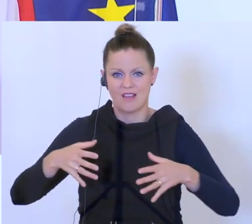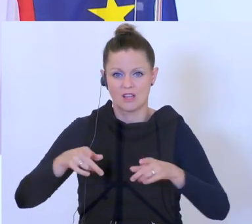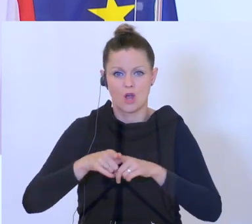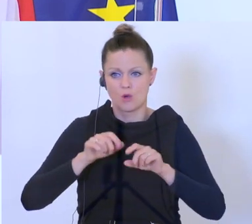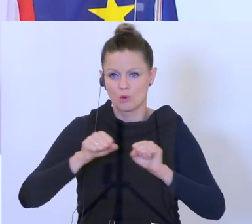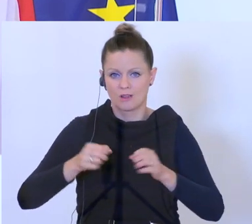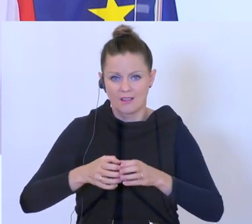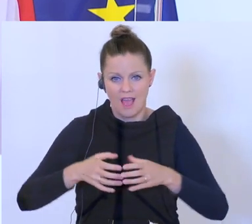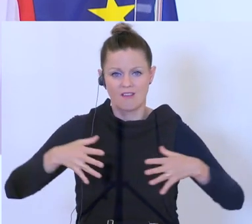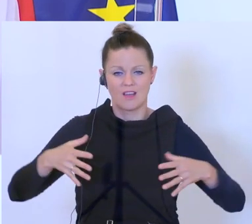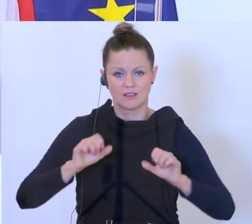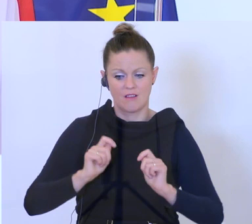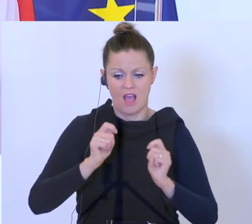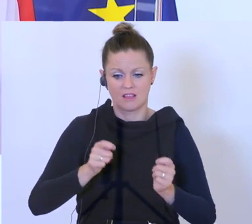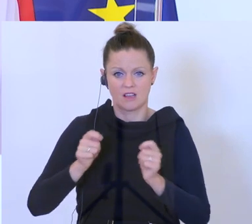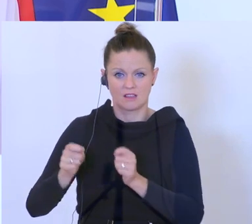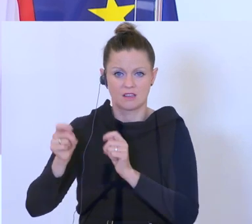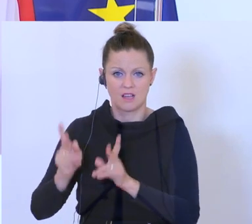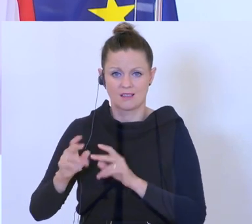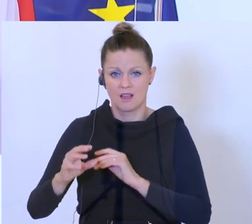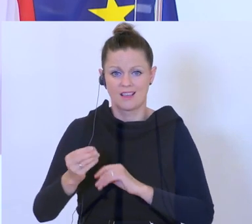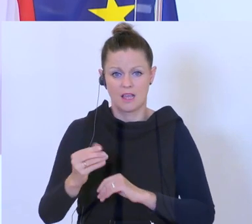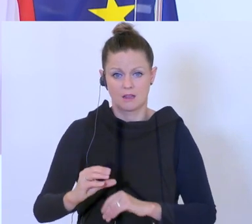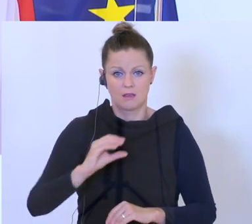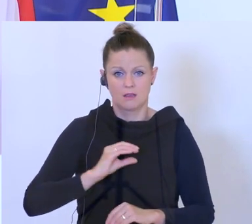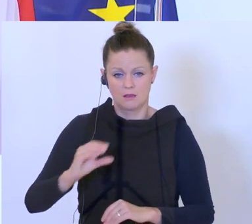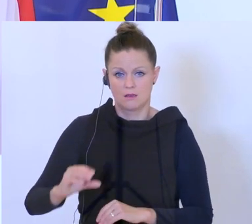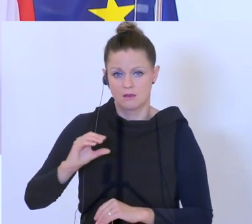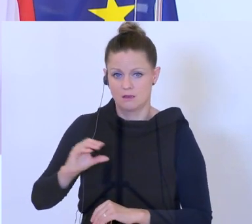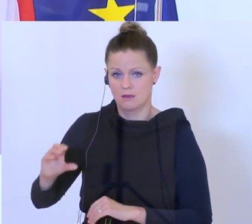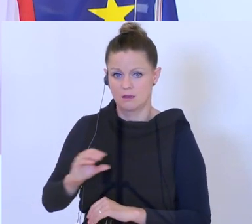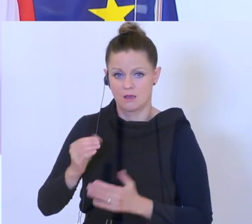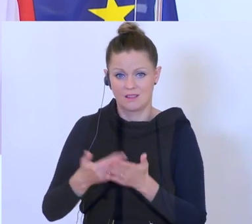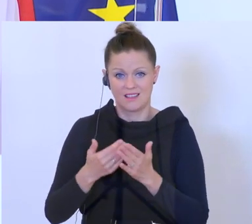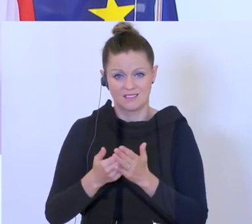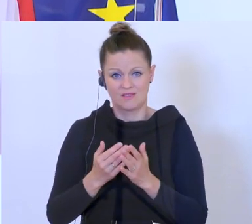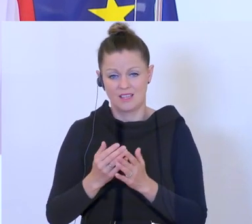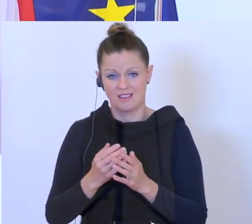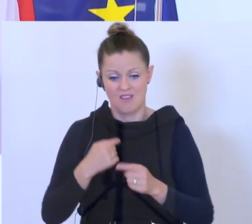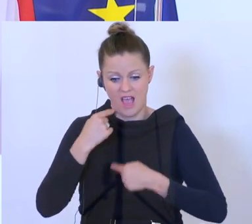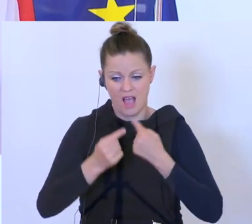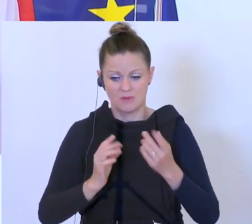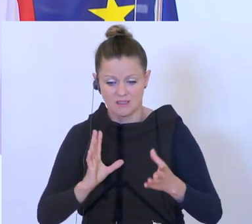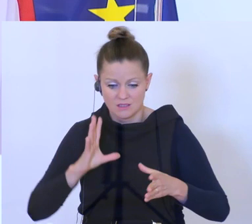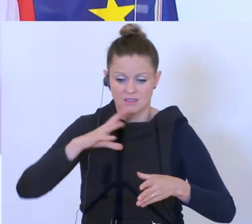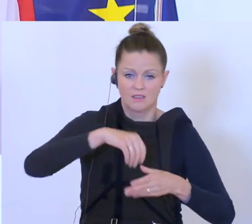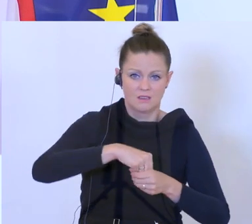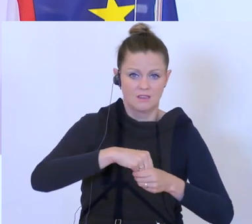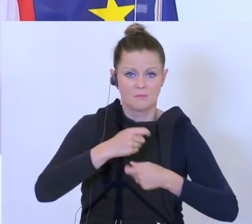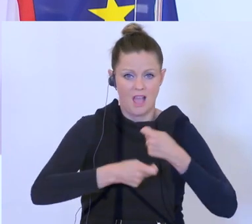erweitert haben, hier auch Anträge zu stellen und zu Geld zu kommen. Und das hat natürlich auch in die Abwischung eingepflegt werden müssen ins IT-System.